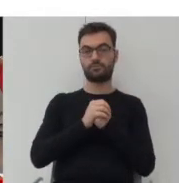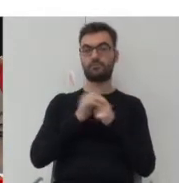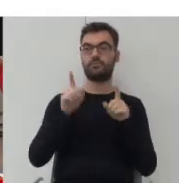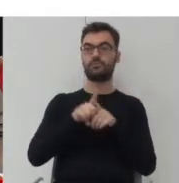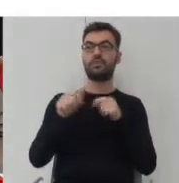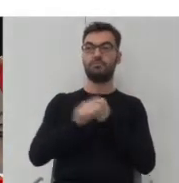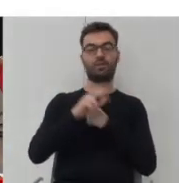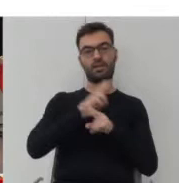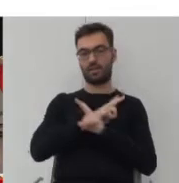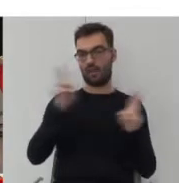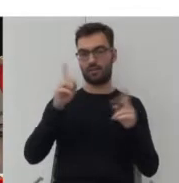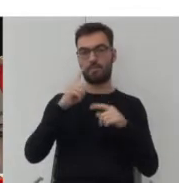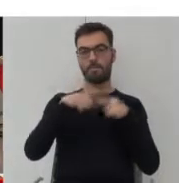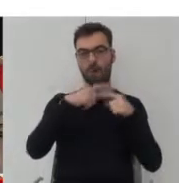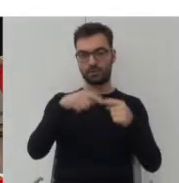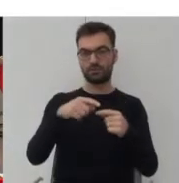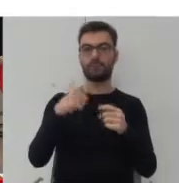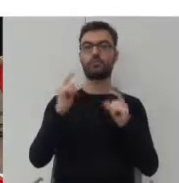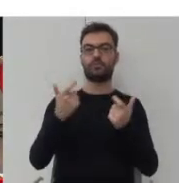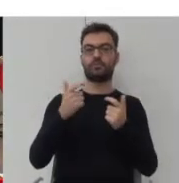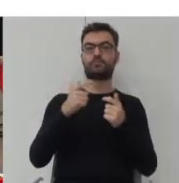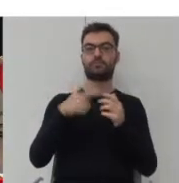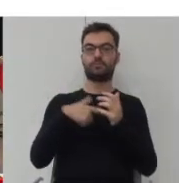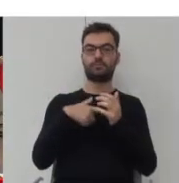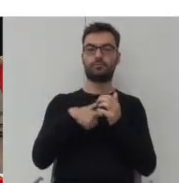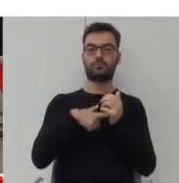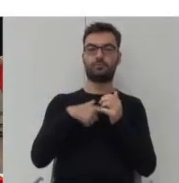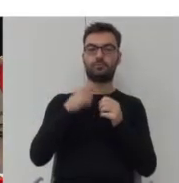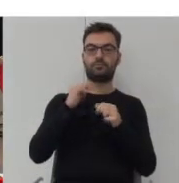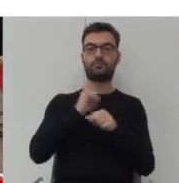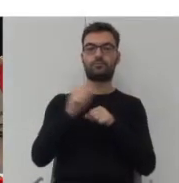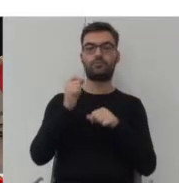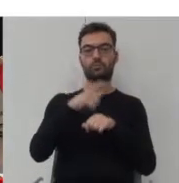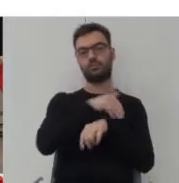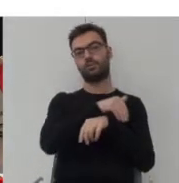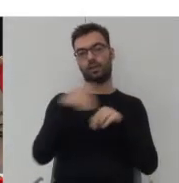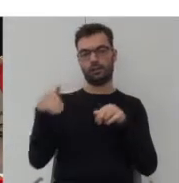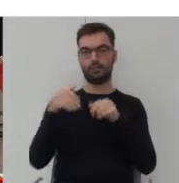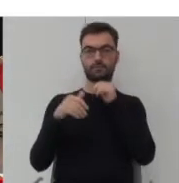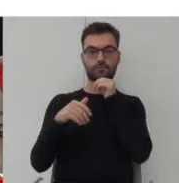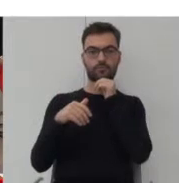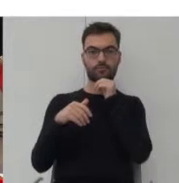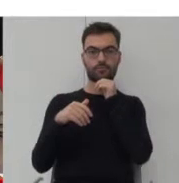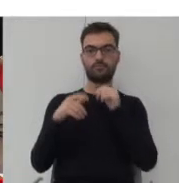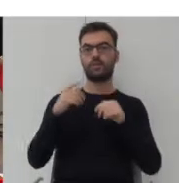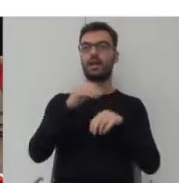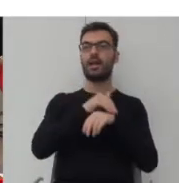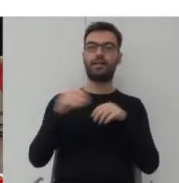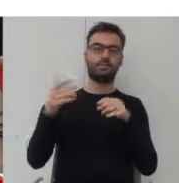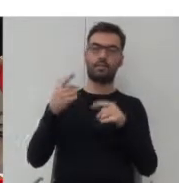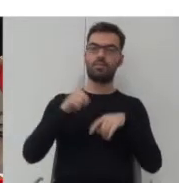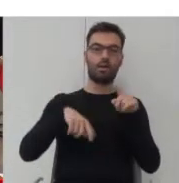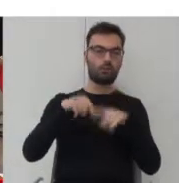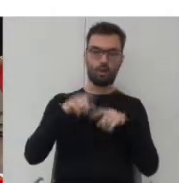wszystkich procesów, które pokazywałam wcześniej jest tak naprawdę istnienie granicy, bądź to granicy naturalnej,